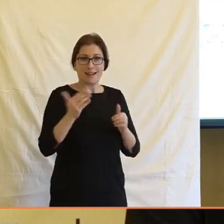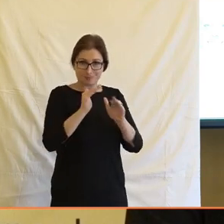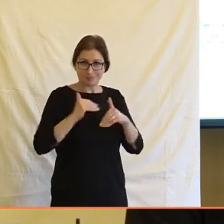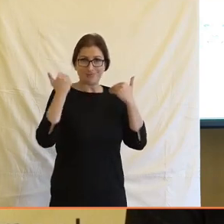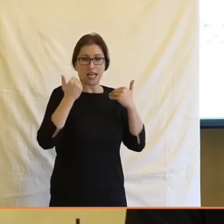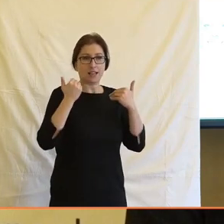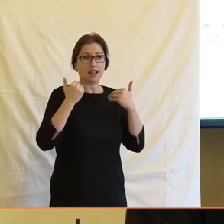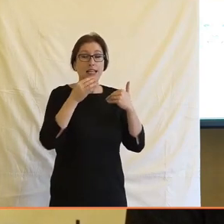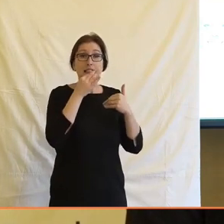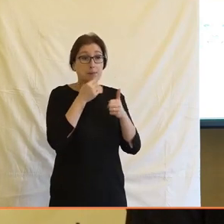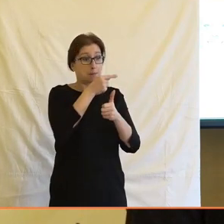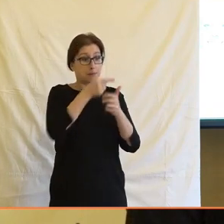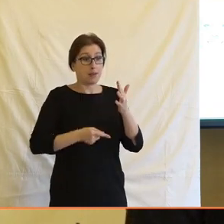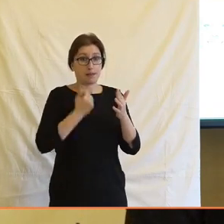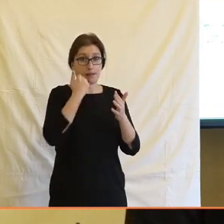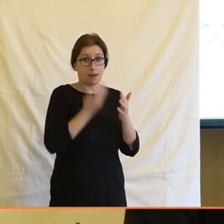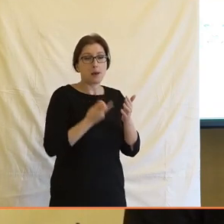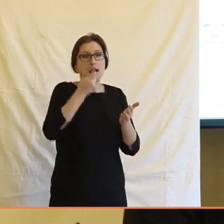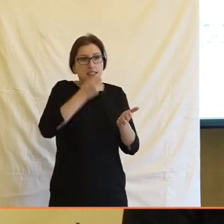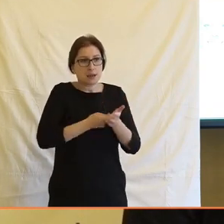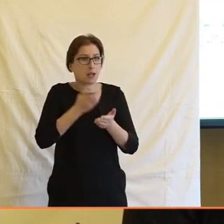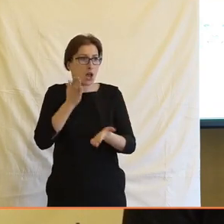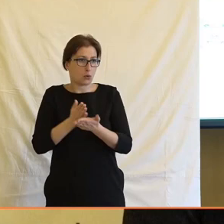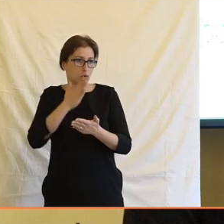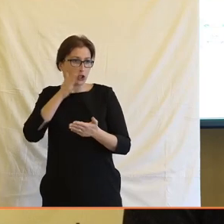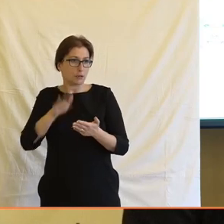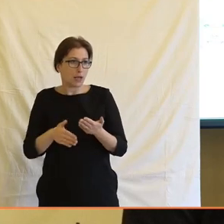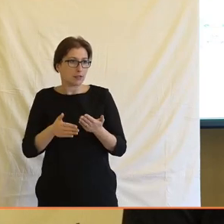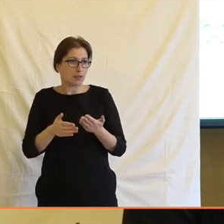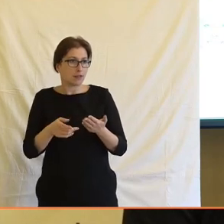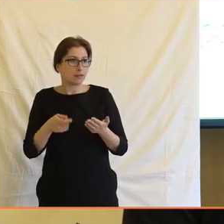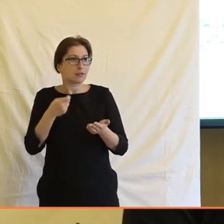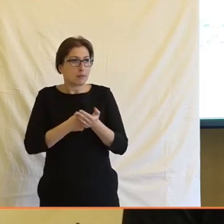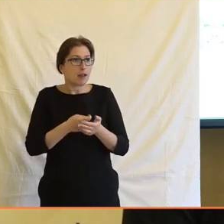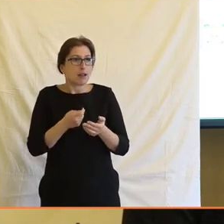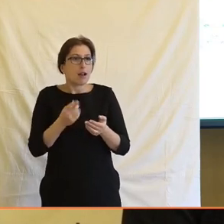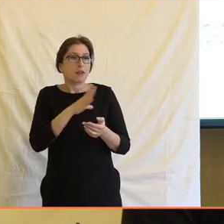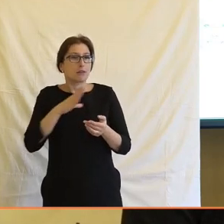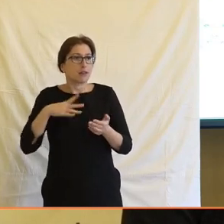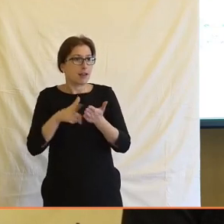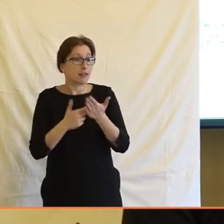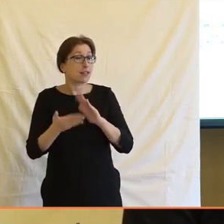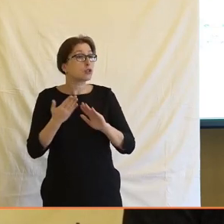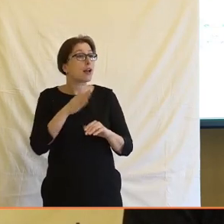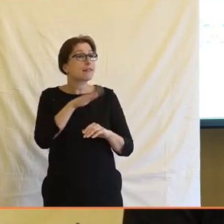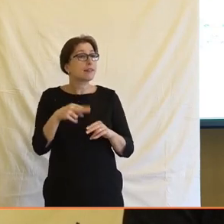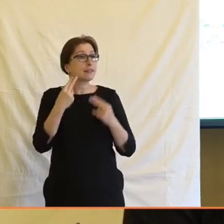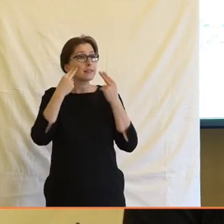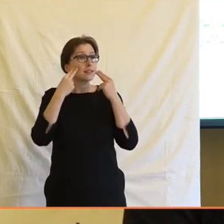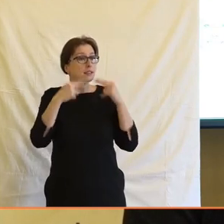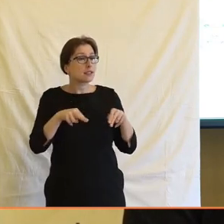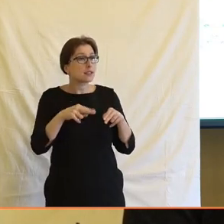že vlastně když tohle není naplněno, tak v podstatě je něco špatně. To vidíte, ty děti se třeba stydí za to,